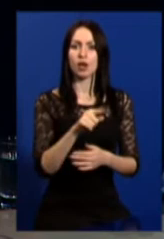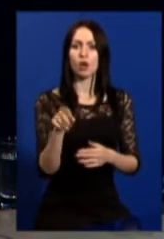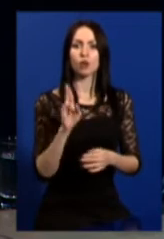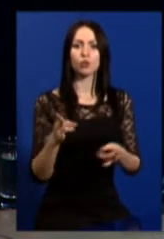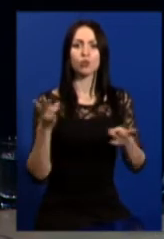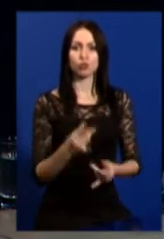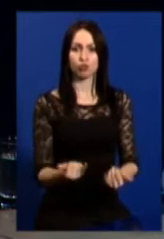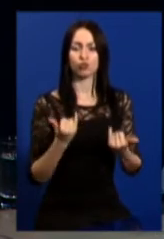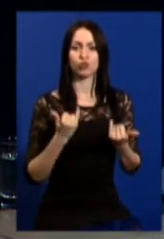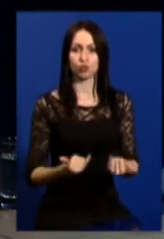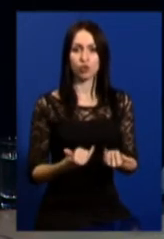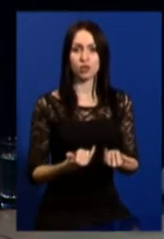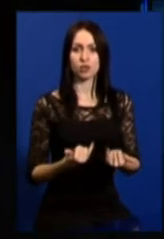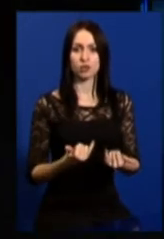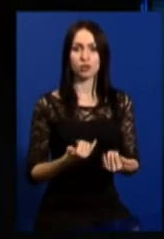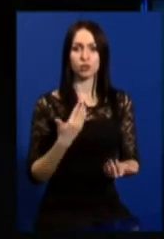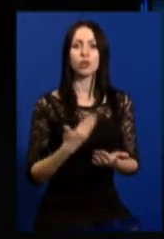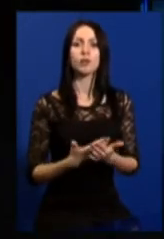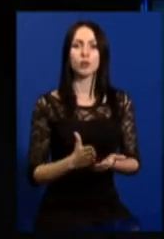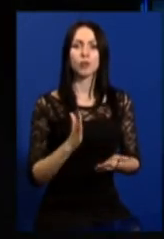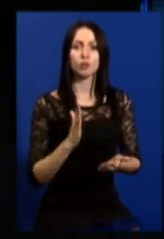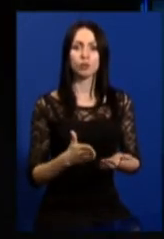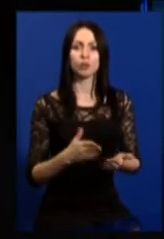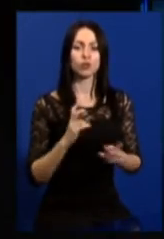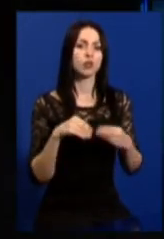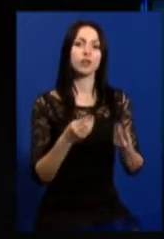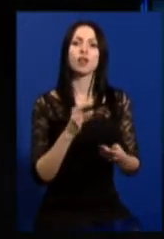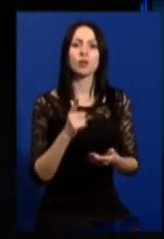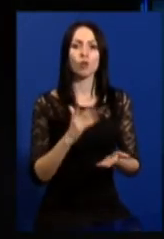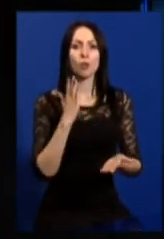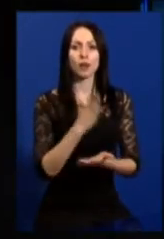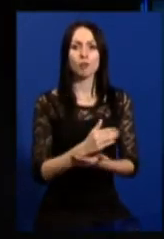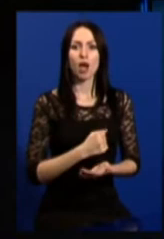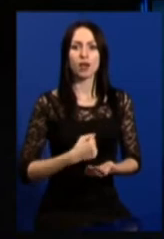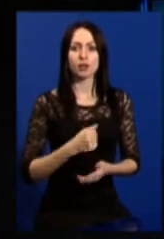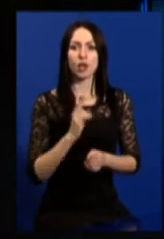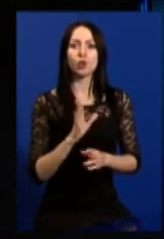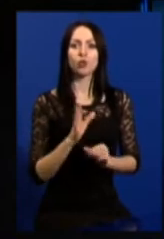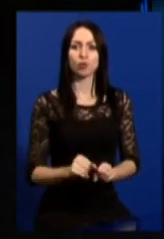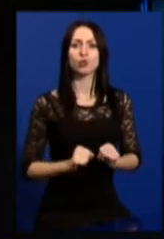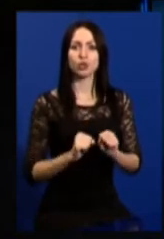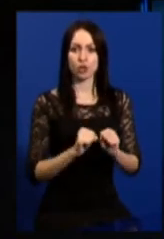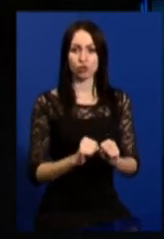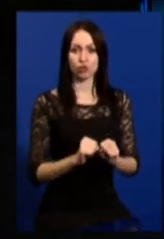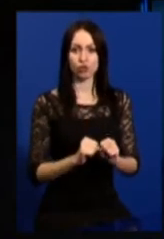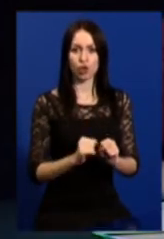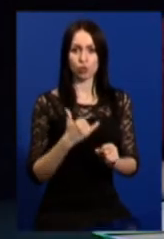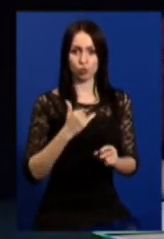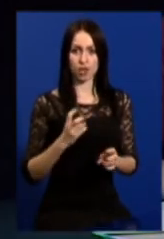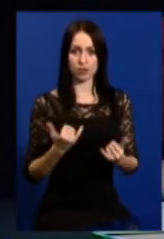необхіден зараз, якщо буде, не дай Боже, пряма агресія, хто буде захищати. Ну хто?